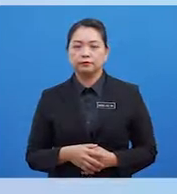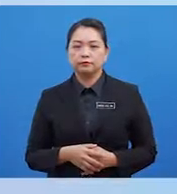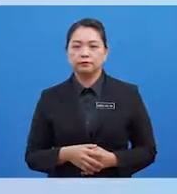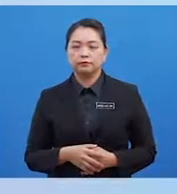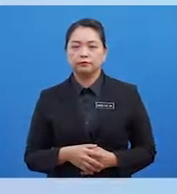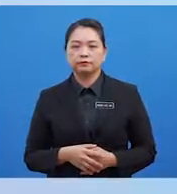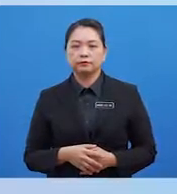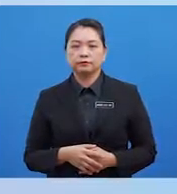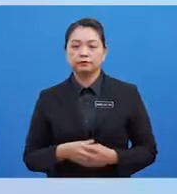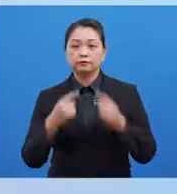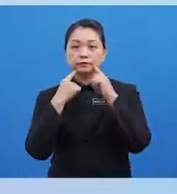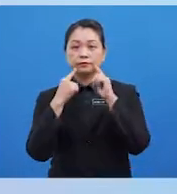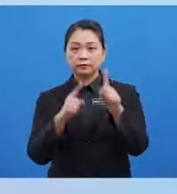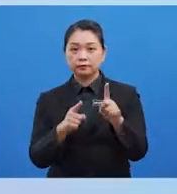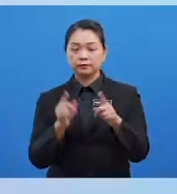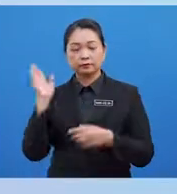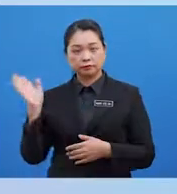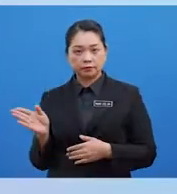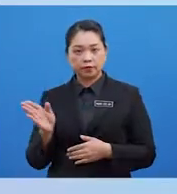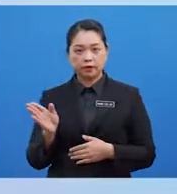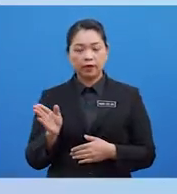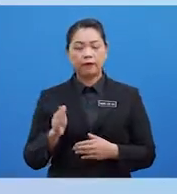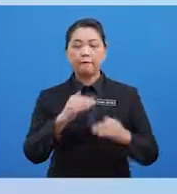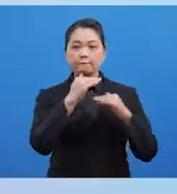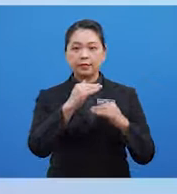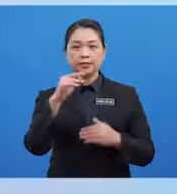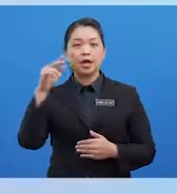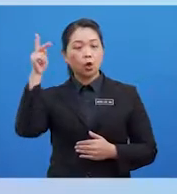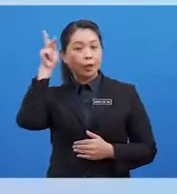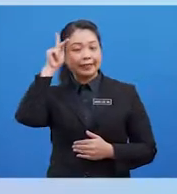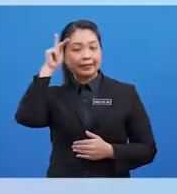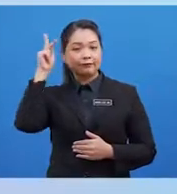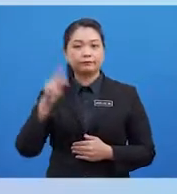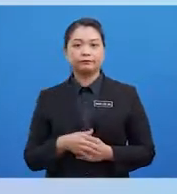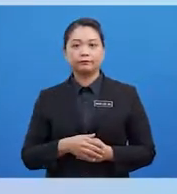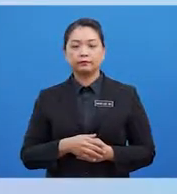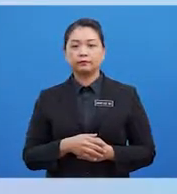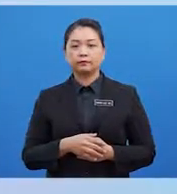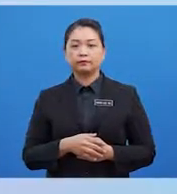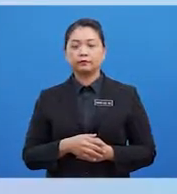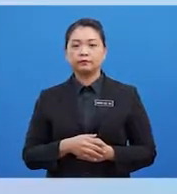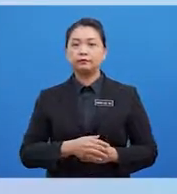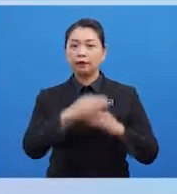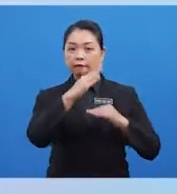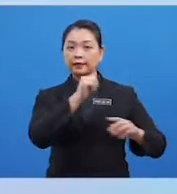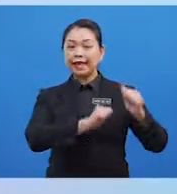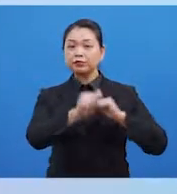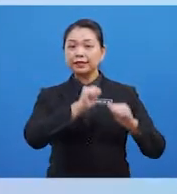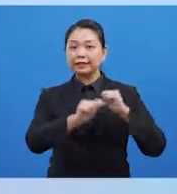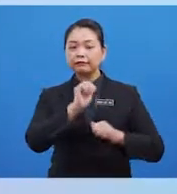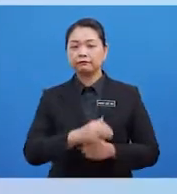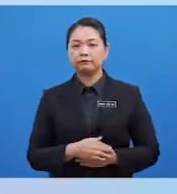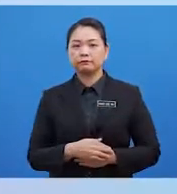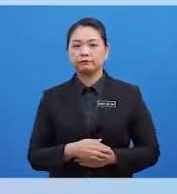Jawapannya Fasa pertama Kognitif Fasa kedua Associative